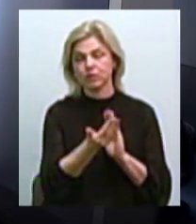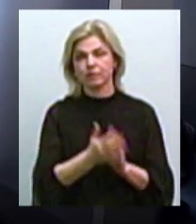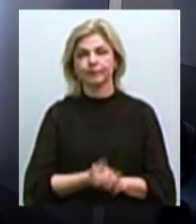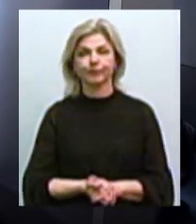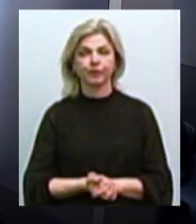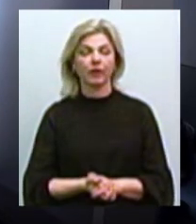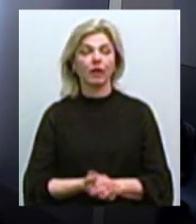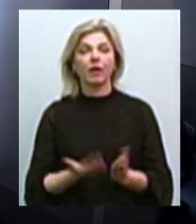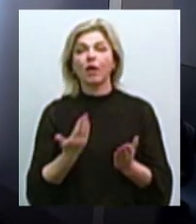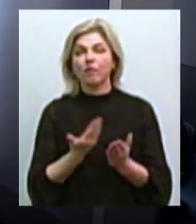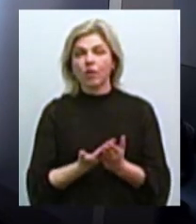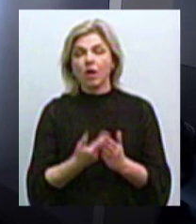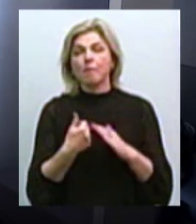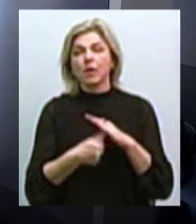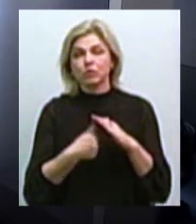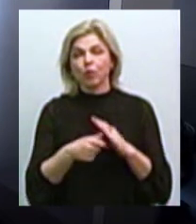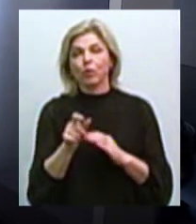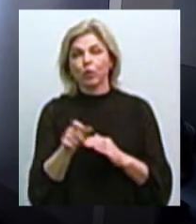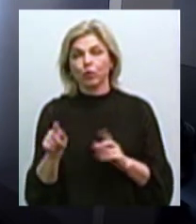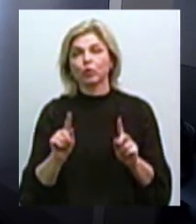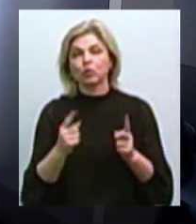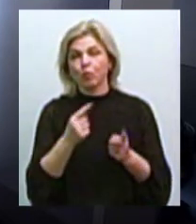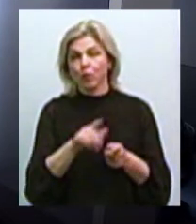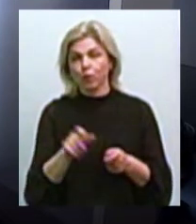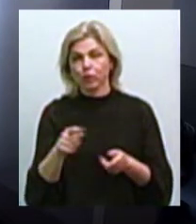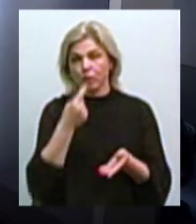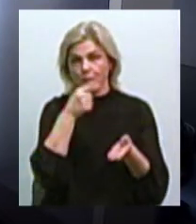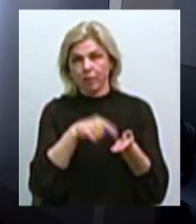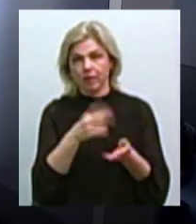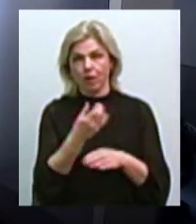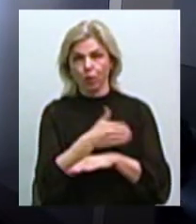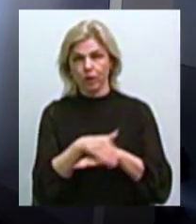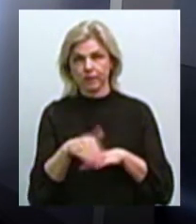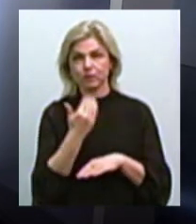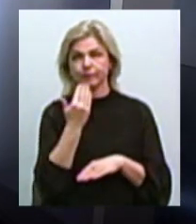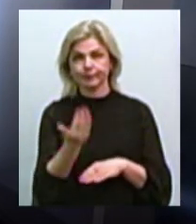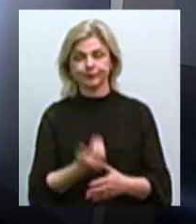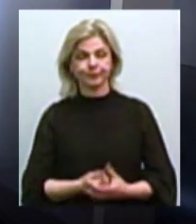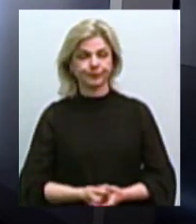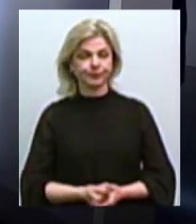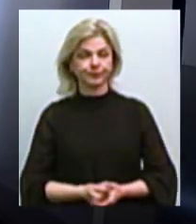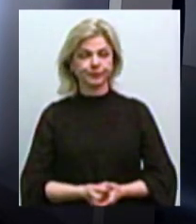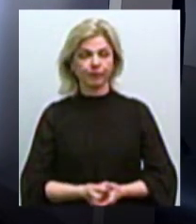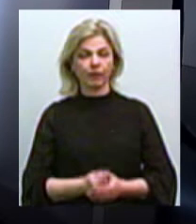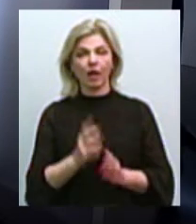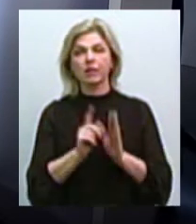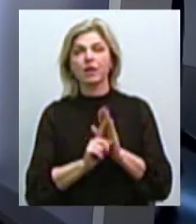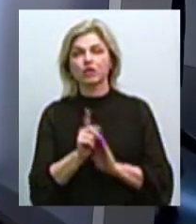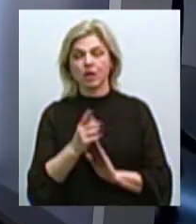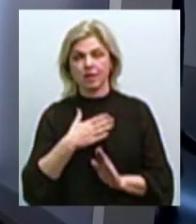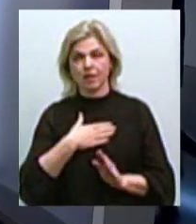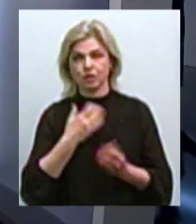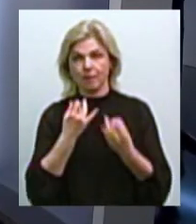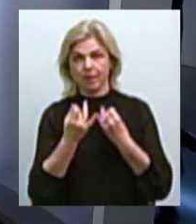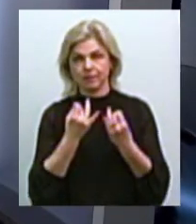бездомні миколаївці, чому люди опиняються на вулиці? На початку нашої бесіди я хотів, щоб ми